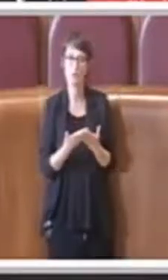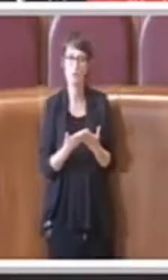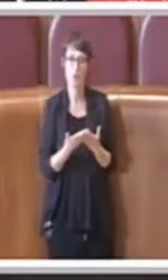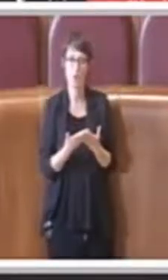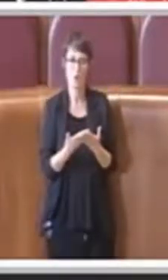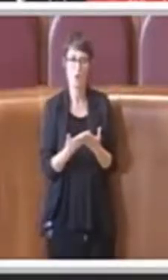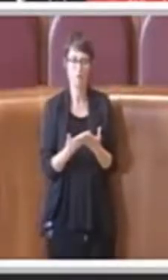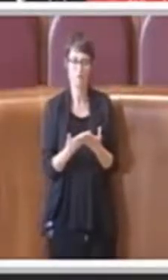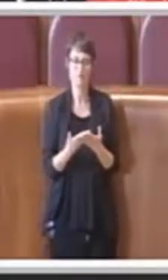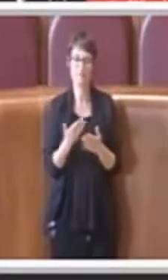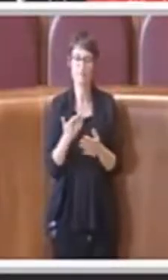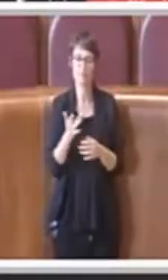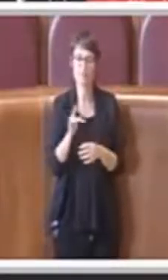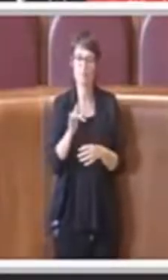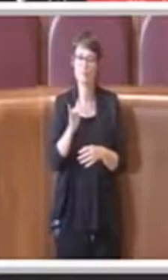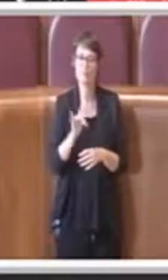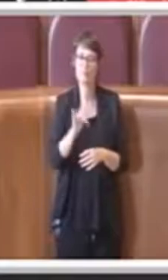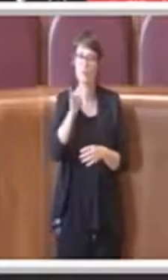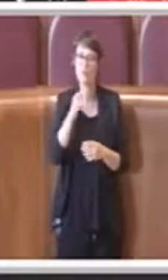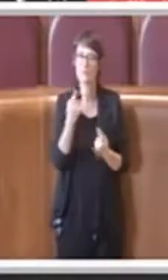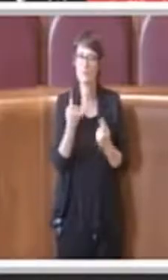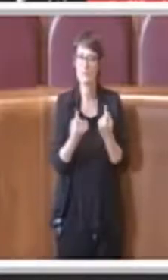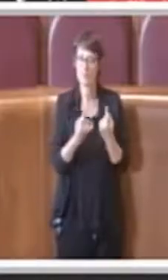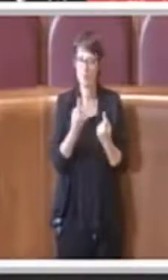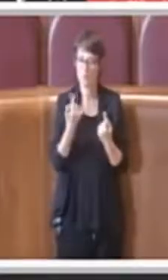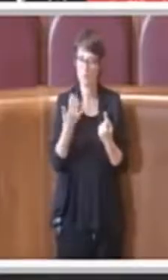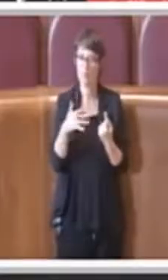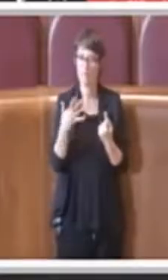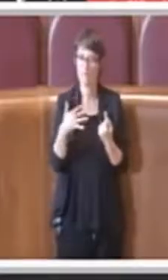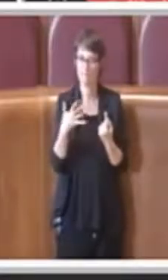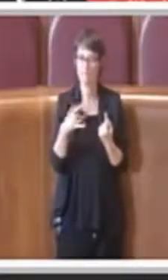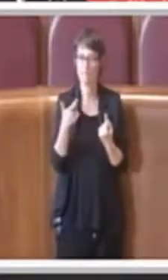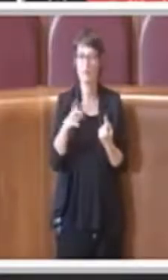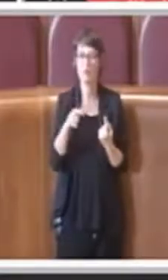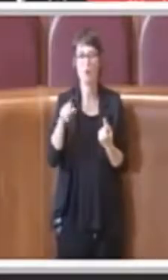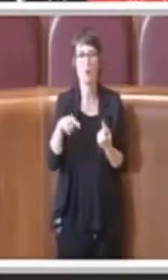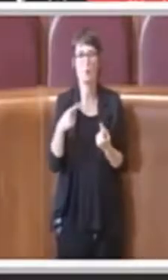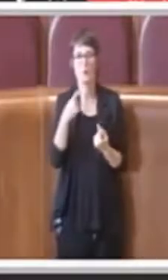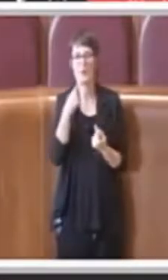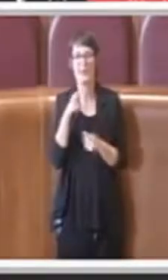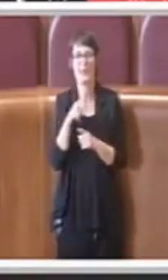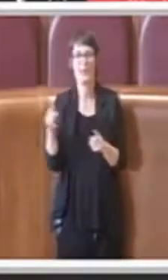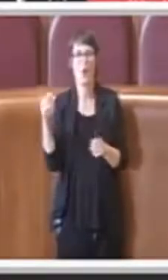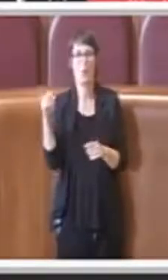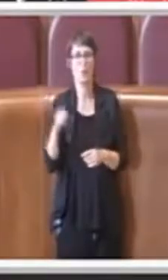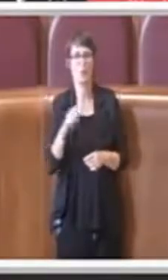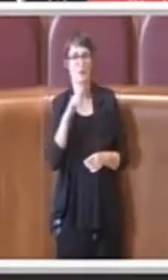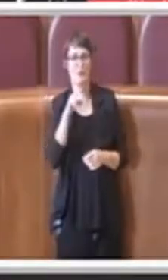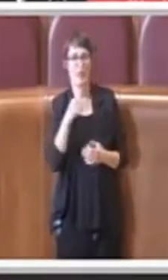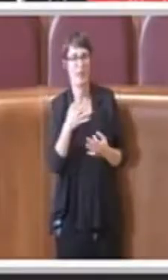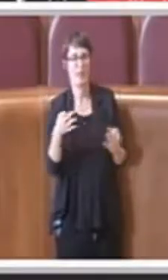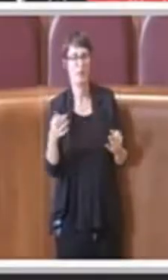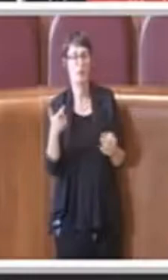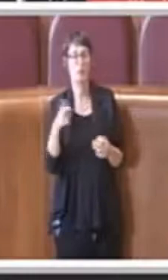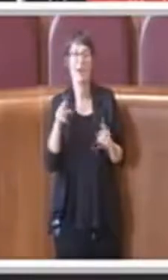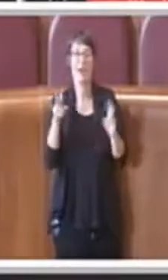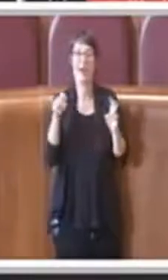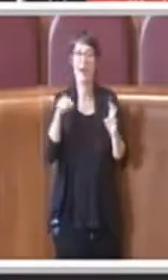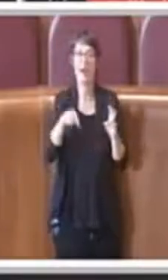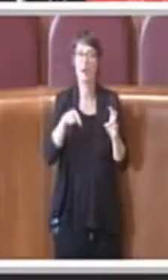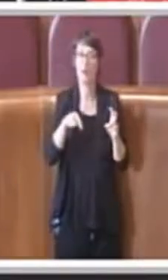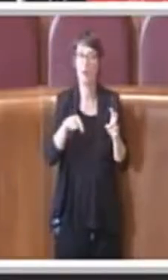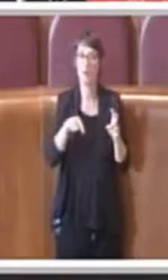scoperto perché come hanno detto anche le persone di opposizione, sicuramente questo è un tema che va in